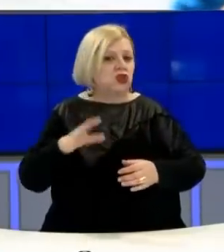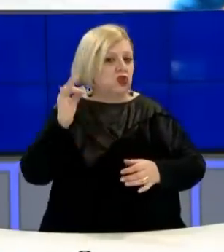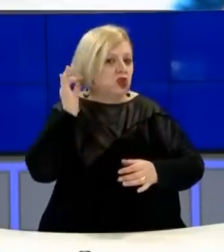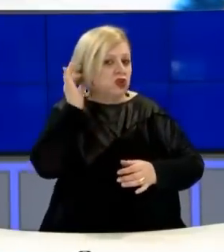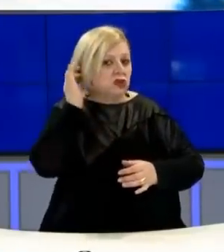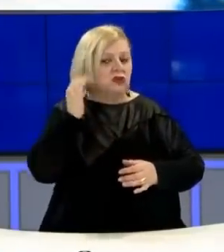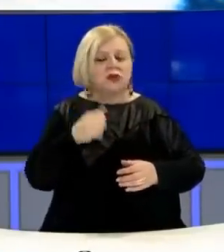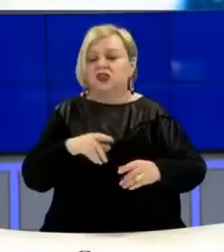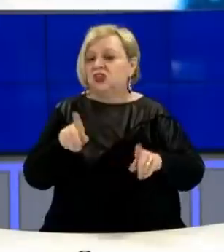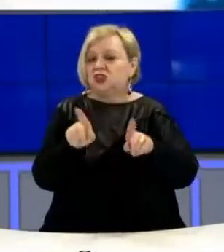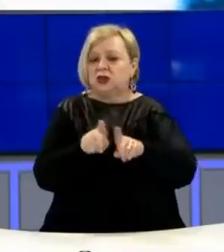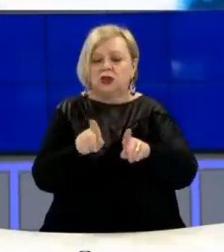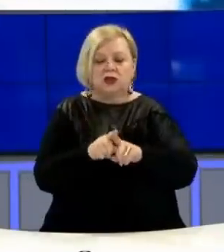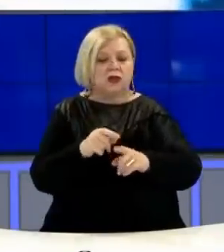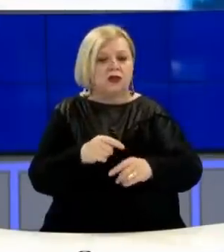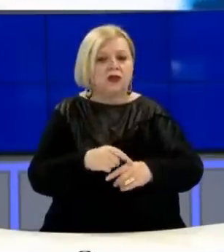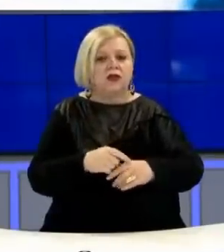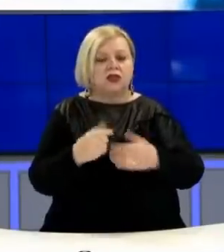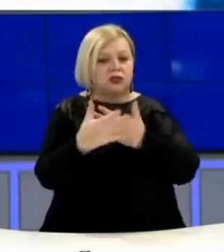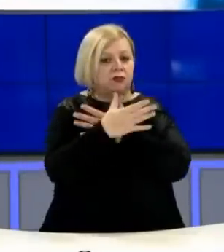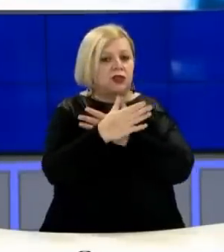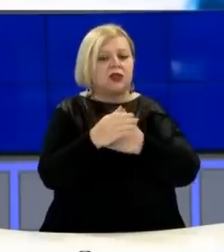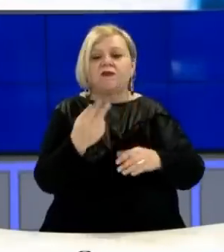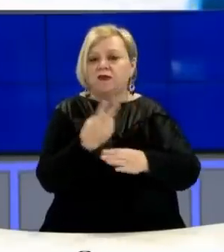sikur në Shqipri e vendet të tjera.